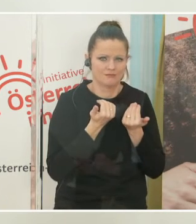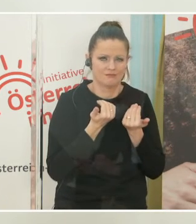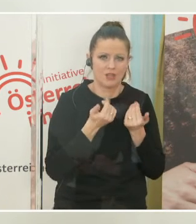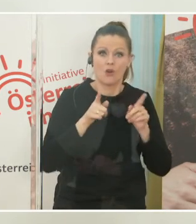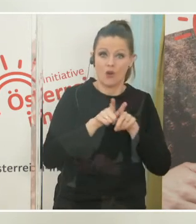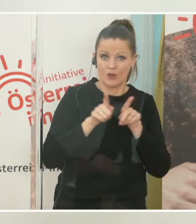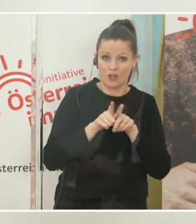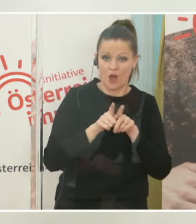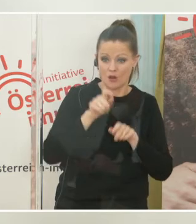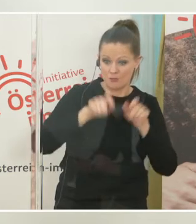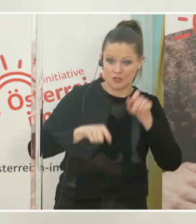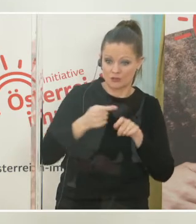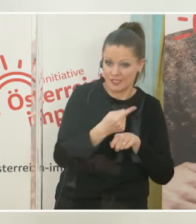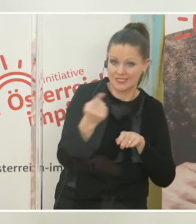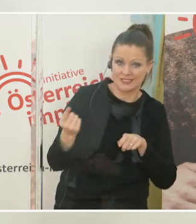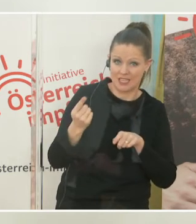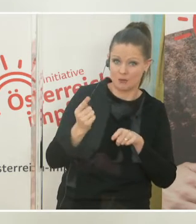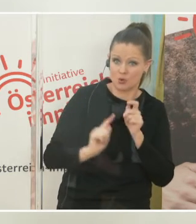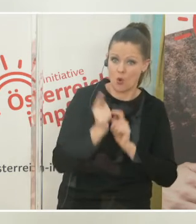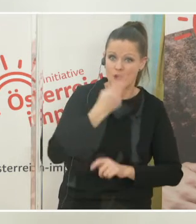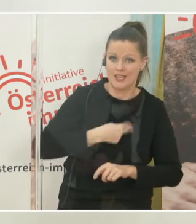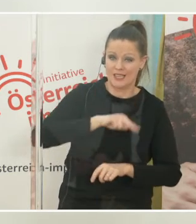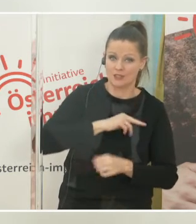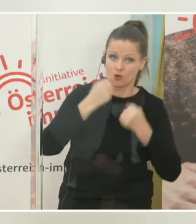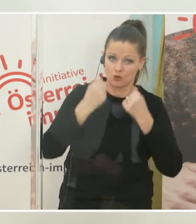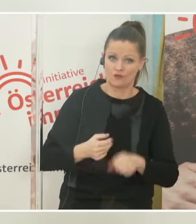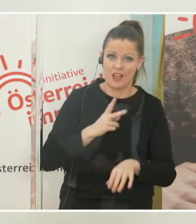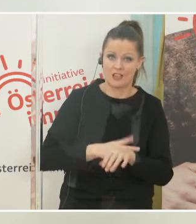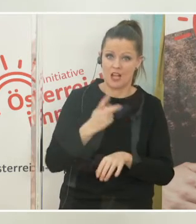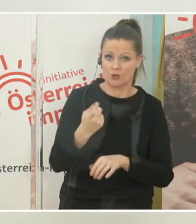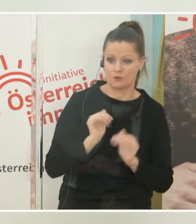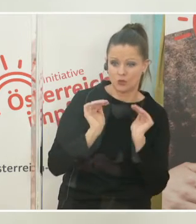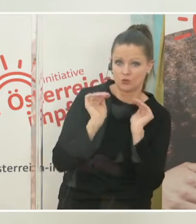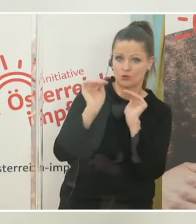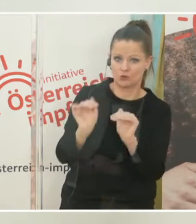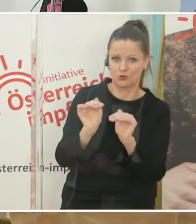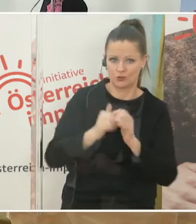auch die, die ein hohes Risiko für eine schwere Erkrankung haben. Vielen Dank.